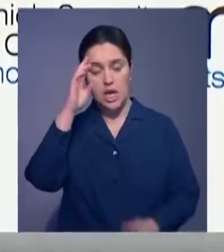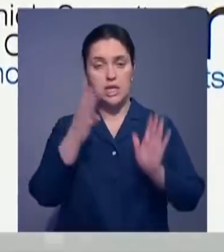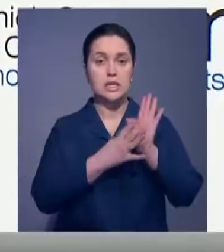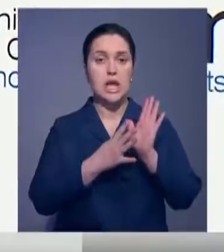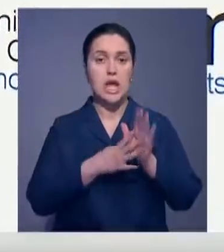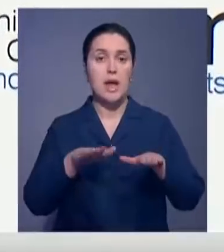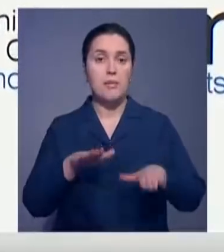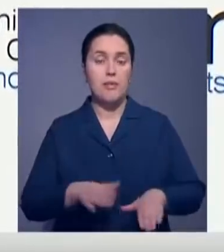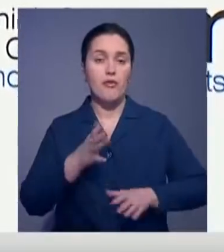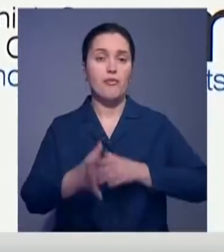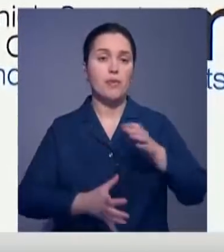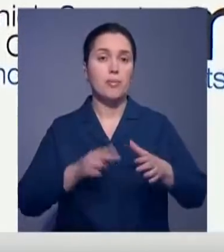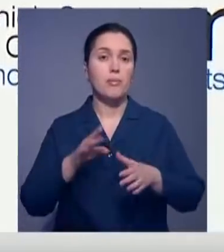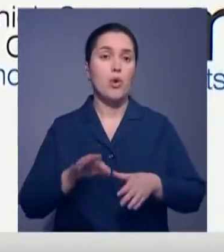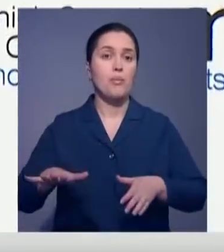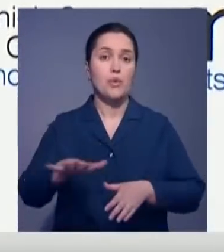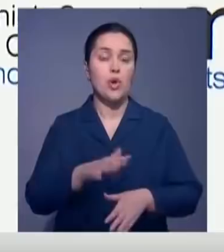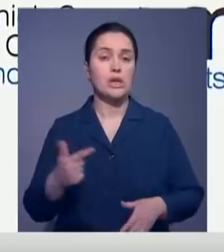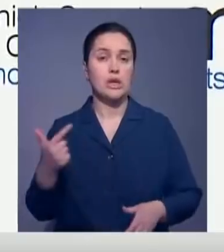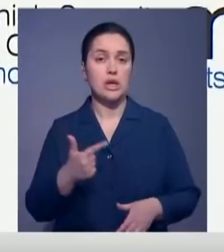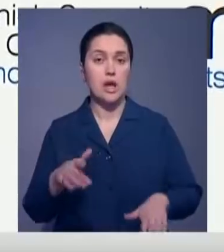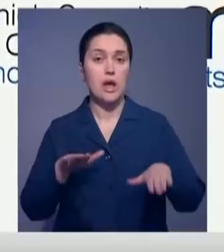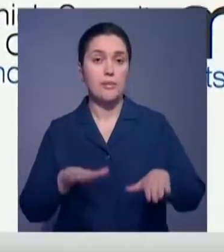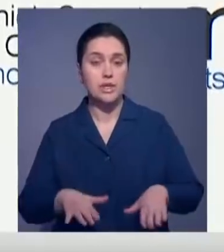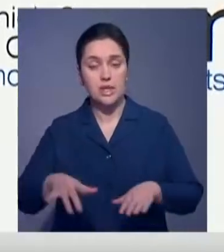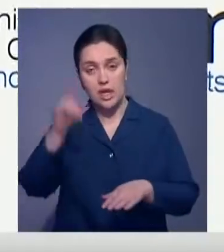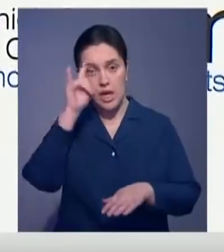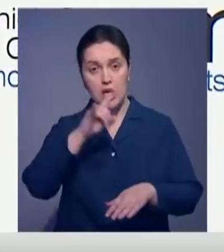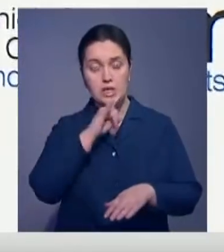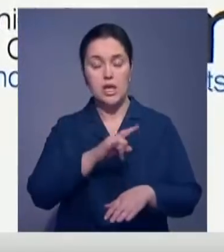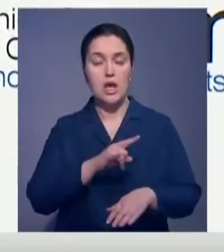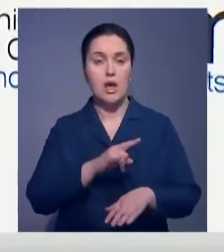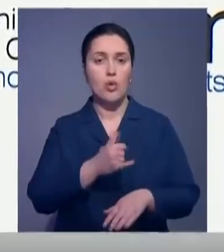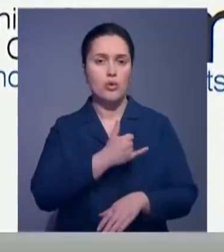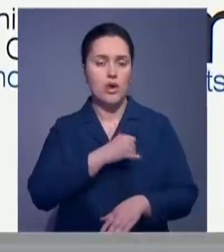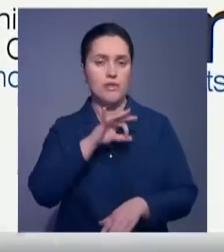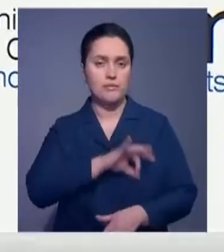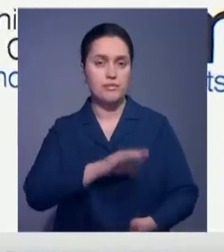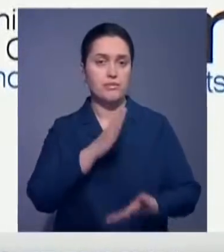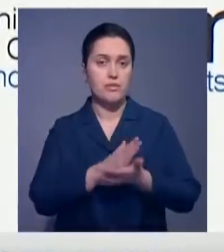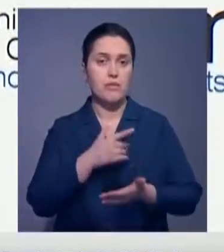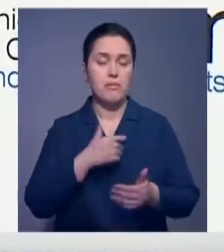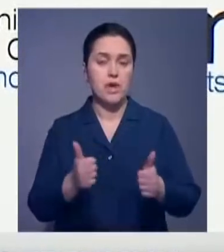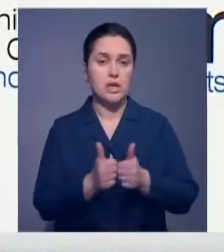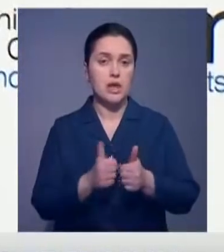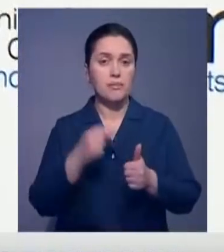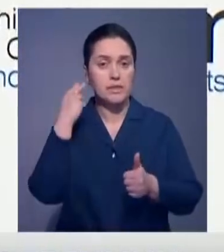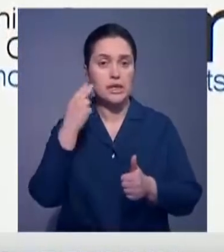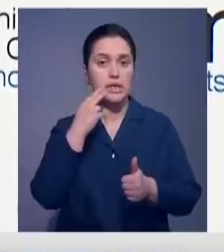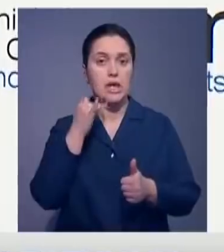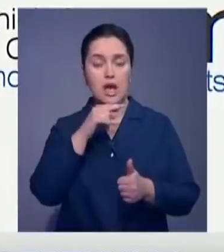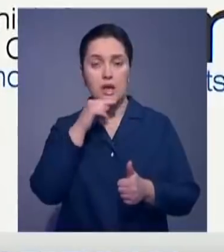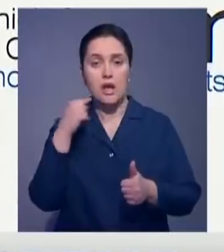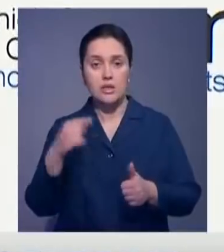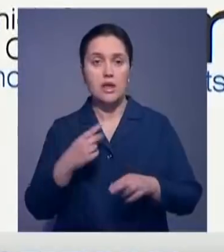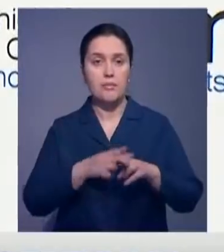место в мире по площади. Географическое расположение Казахстана – наше преимущество. Мы находимся между Китаем и Россией. И